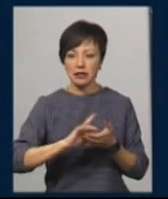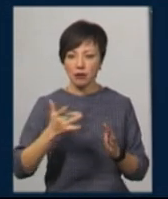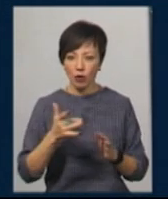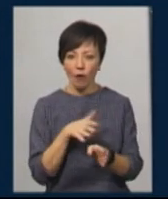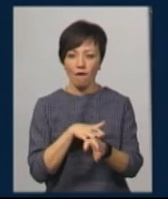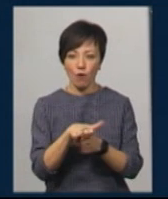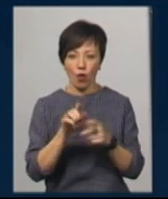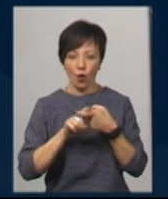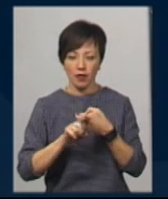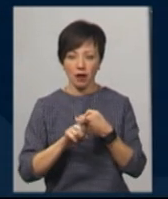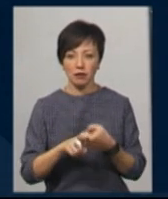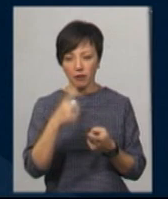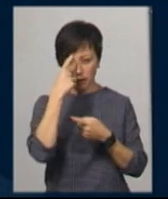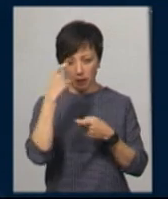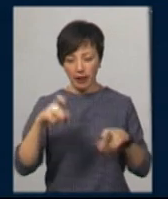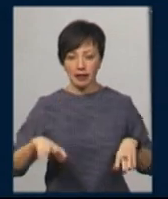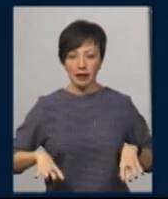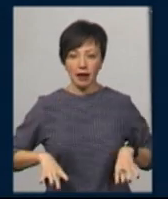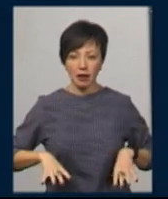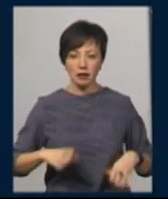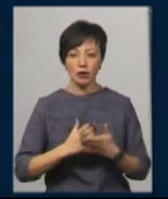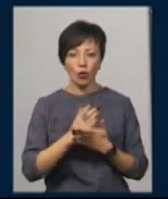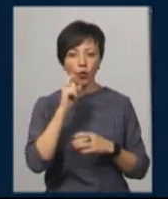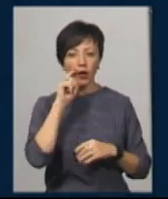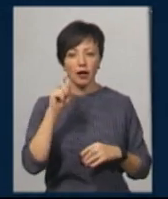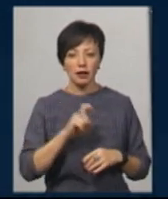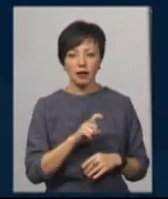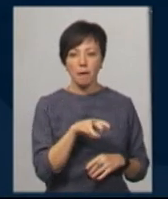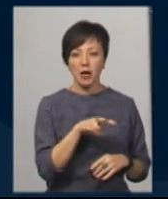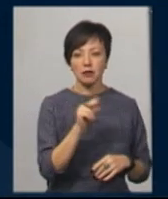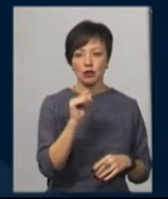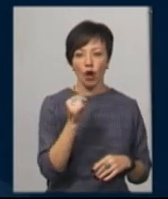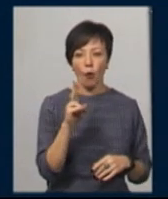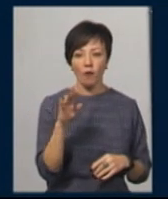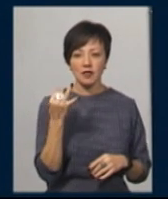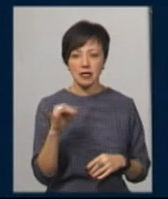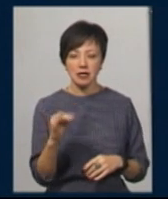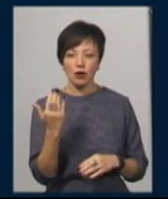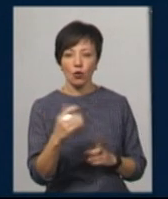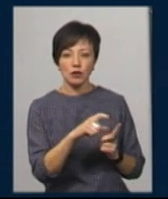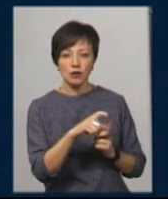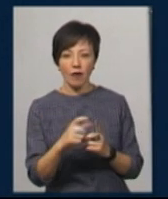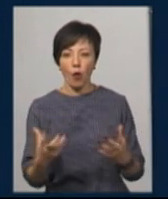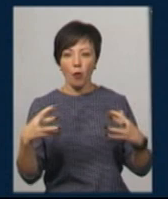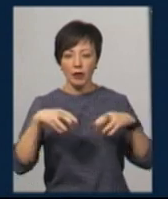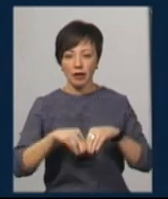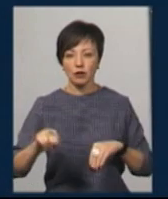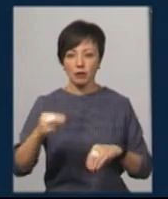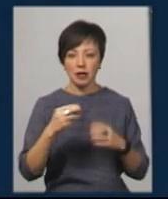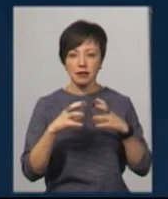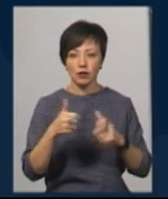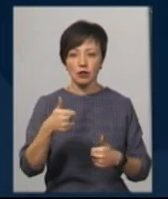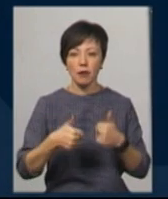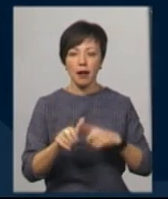«Фуллконтакті», повідомляє його наставник, заслужений тренер України Максим Чайковський. За його словами, на об'єднаному чемпіонаті світу